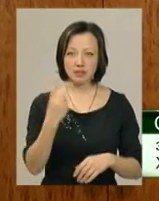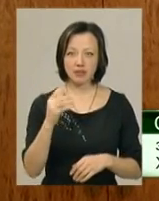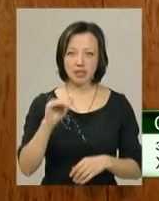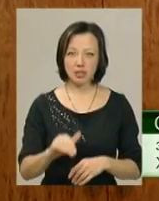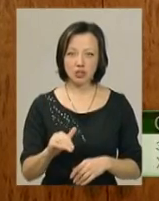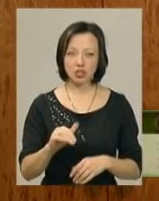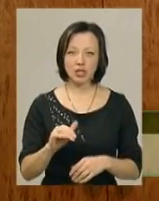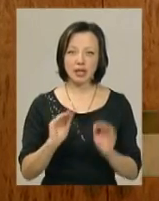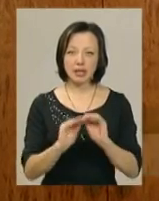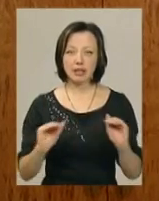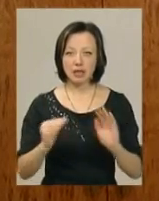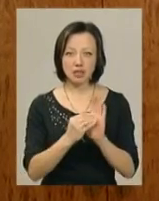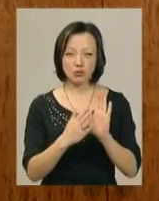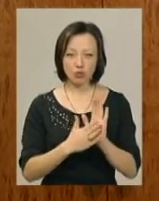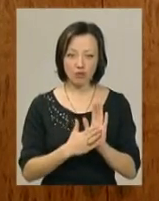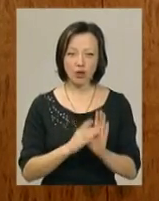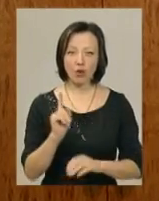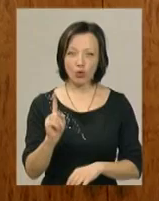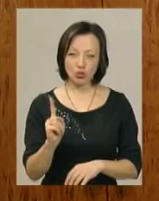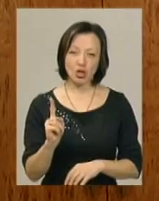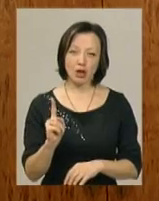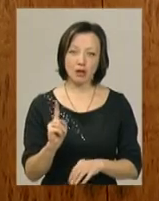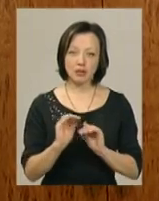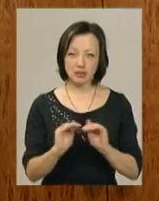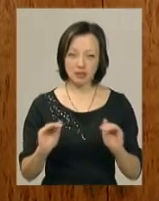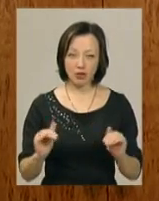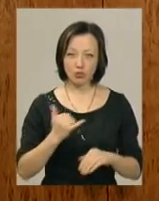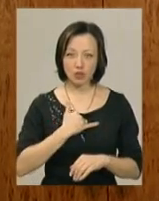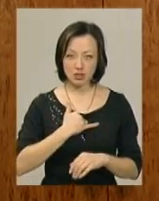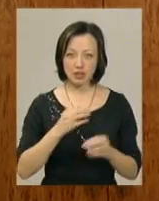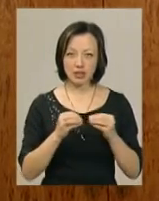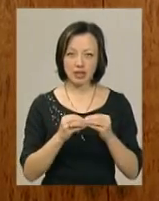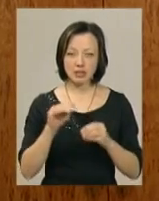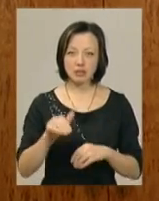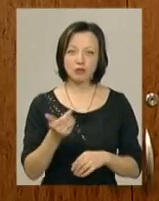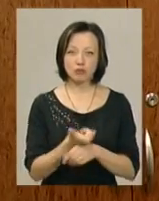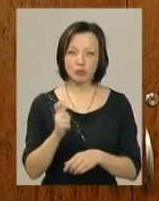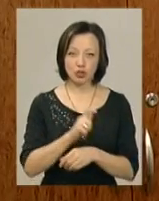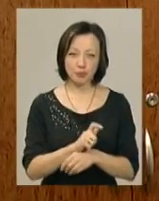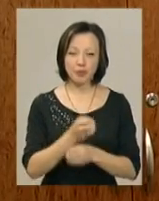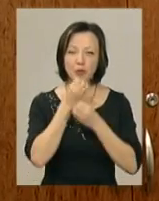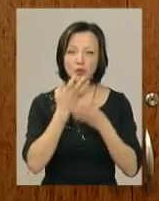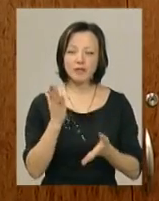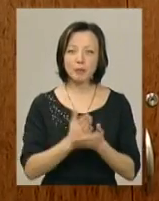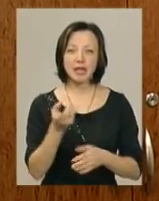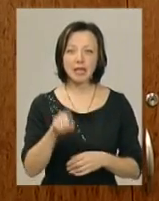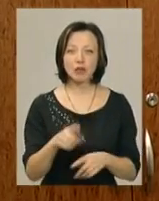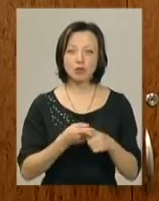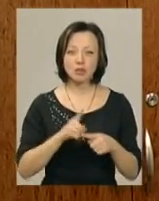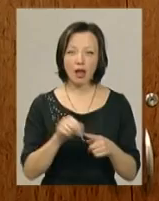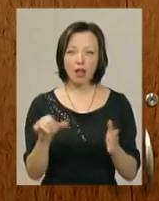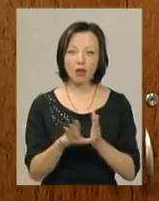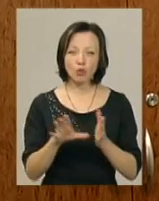дітей зареєстровані, хоча учнів в нас на 10 тисяч більше. Позитивним є те, що цей